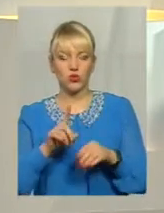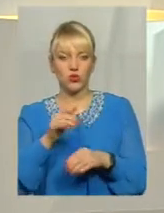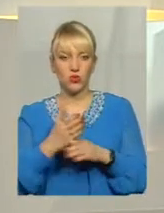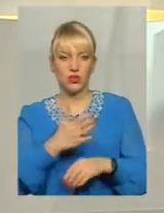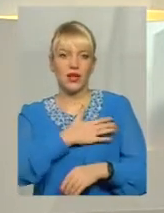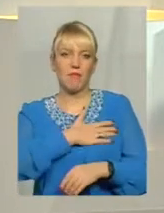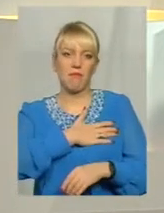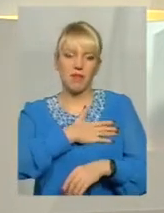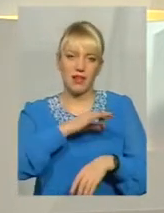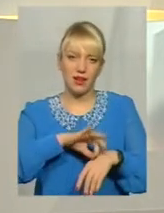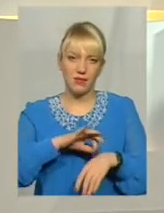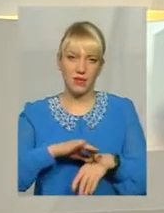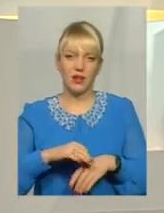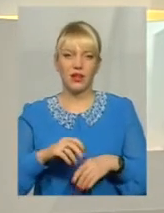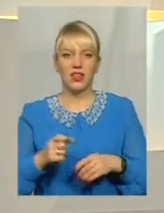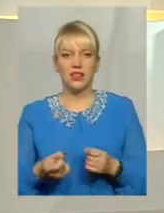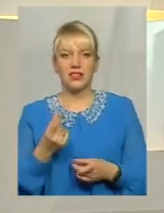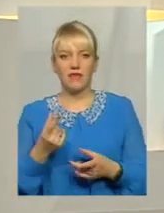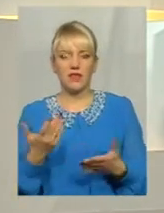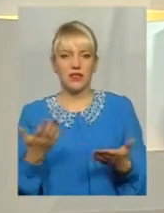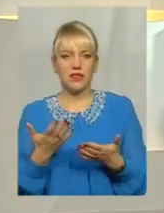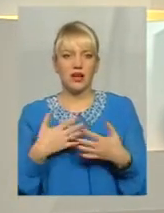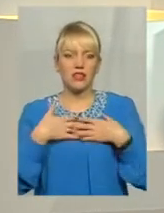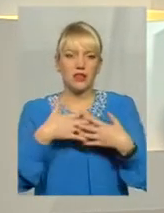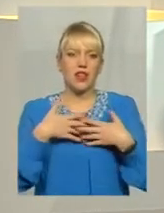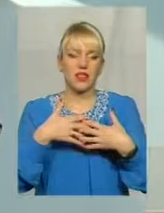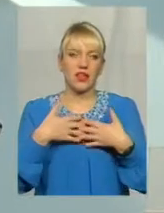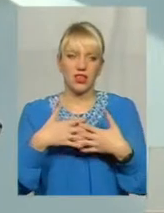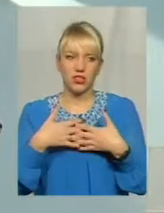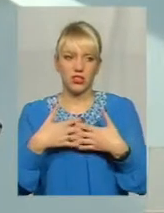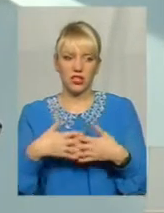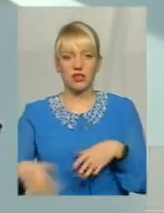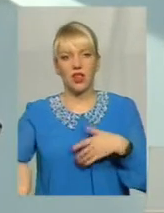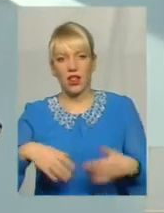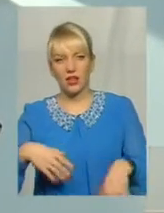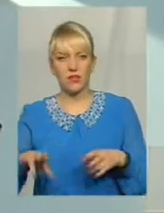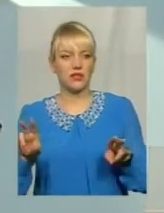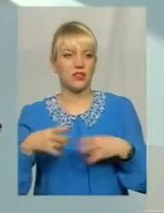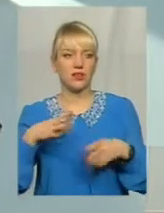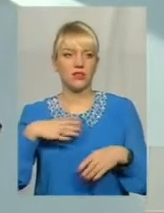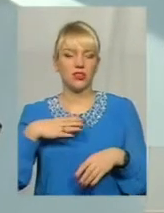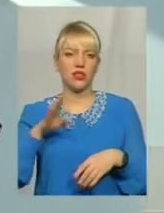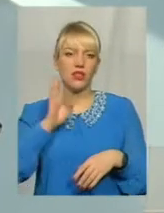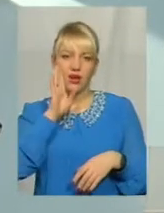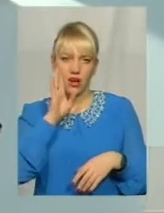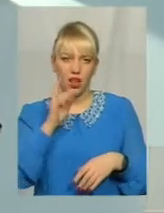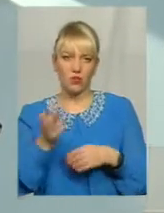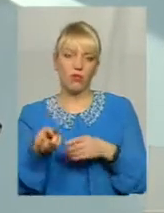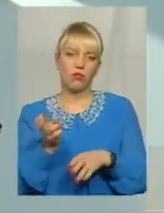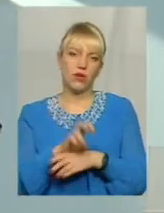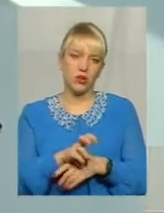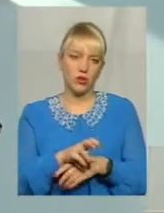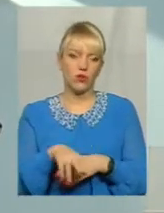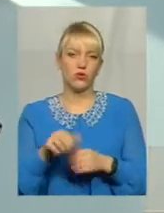в грудній кліці, там з'явилась якась немотивована задишка, виражена загальна слабкість. Треба чекати ранку, приходу